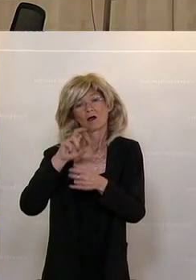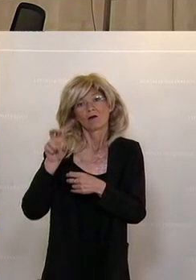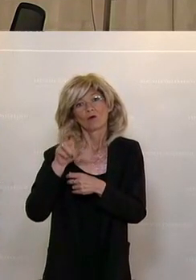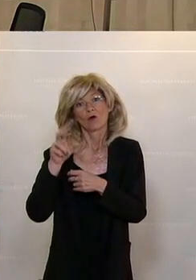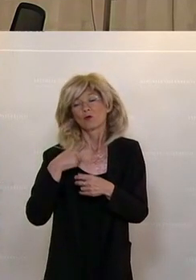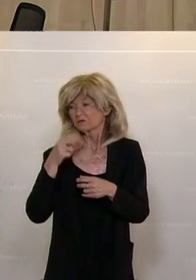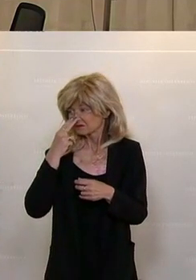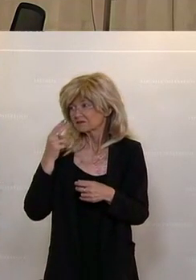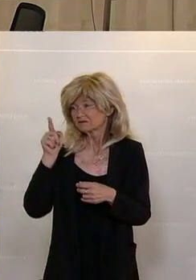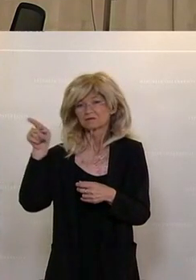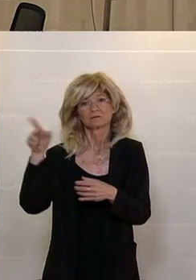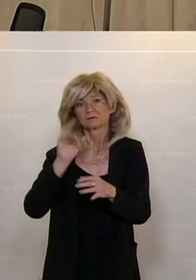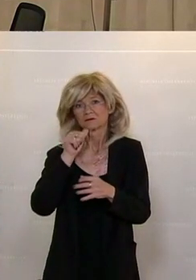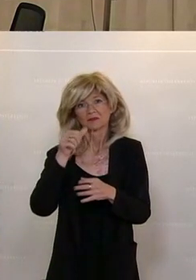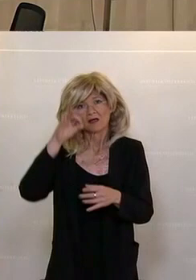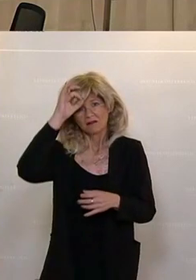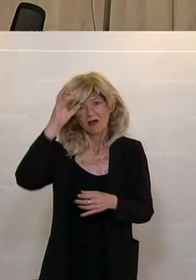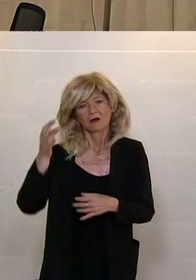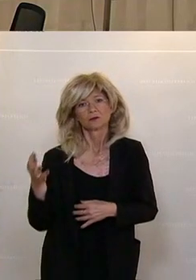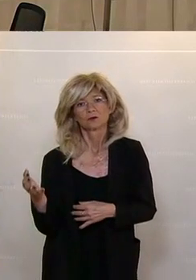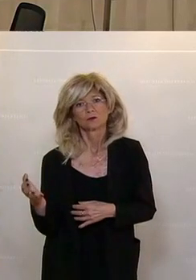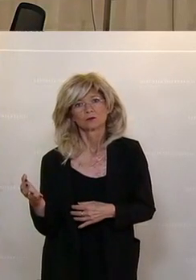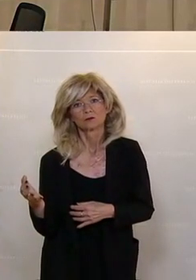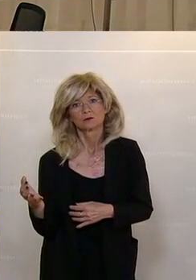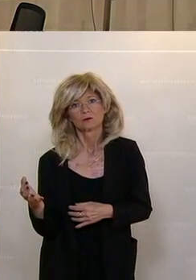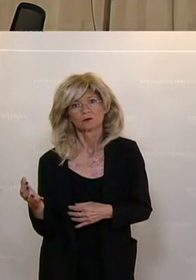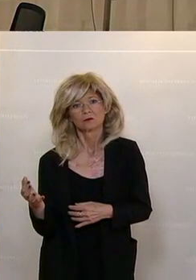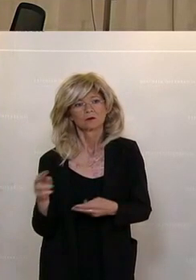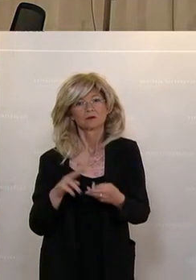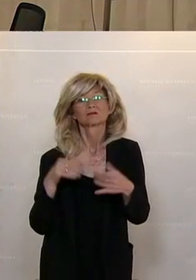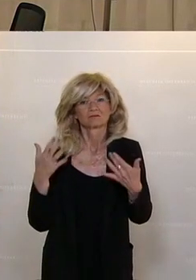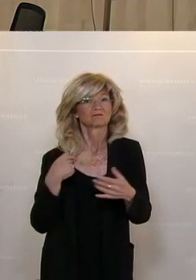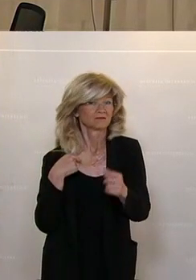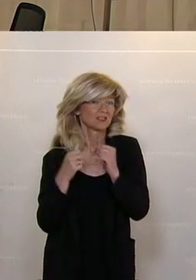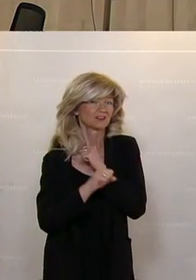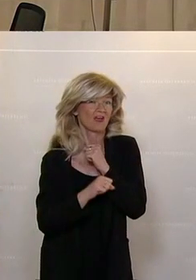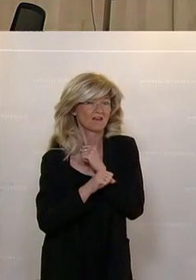Ahnung haben, wie viele Amtsärzte wir in Österreich haben oder wie viele offene Stellen, dann habe ich da irgendwie Zweifel daran.